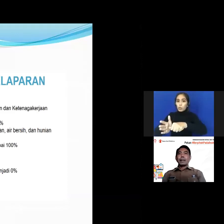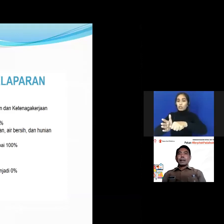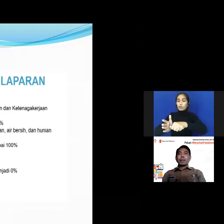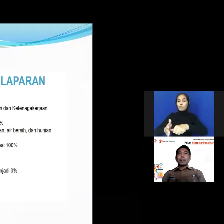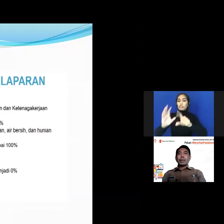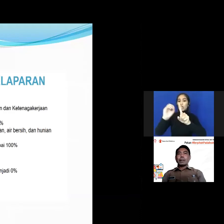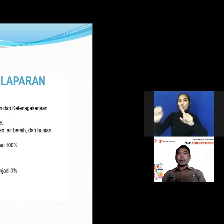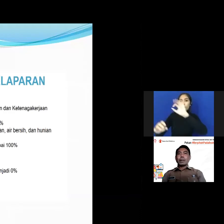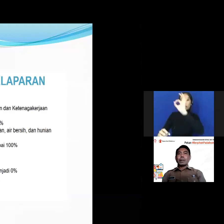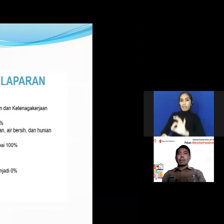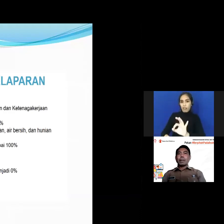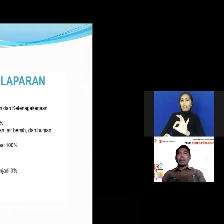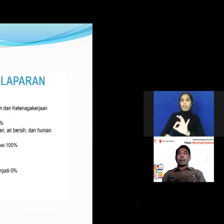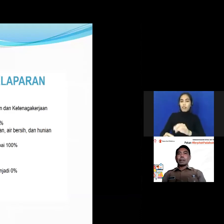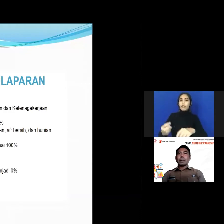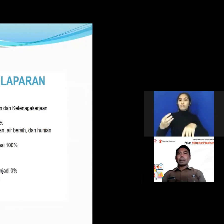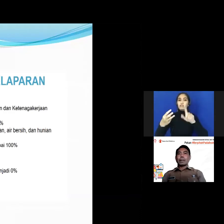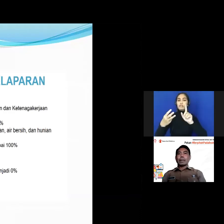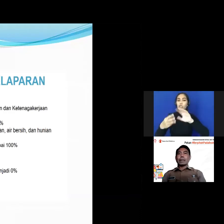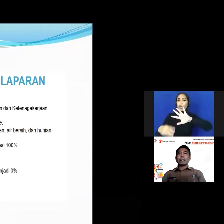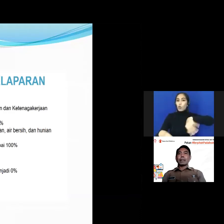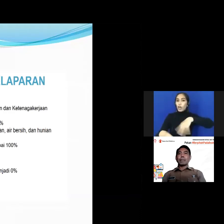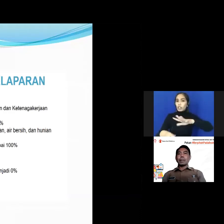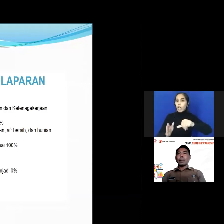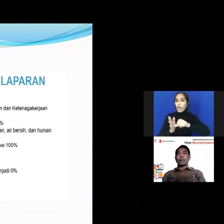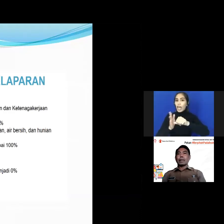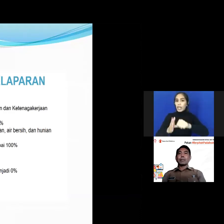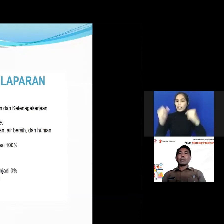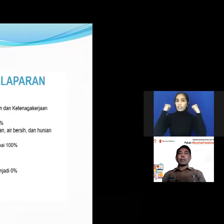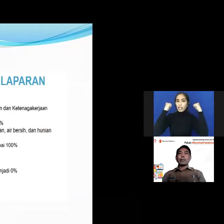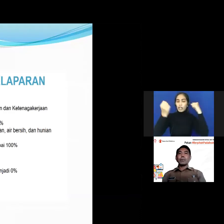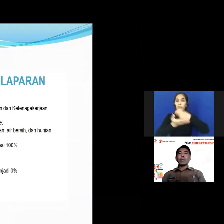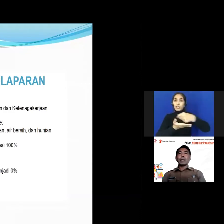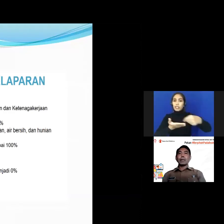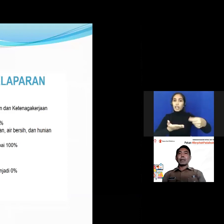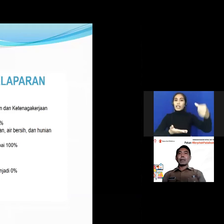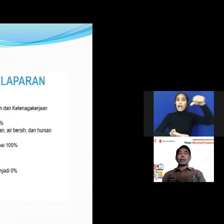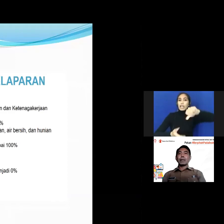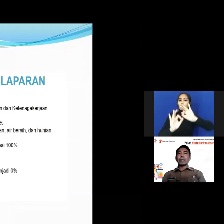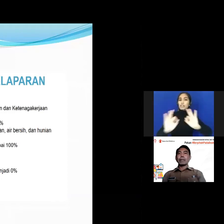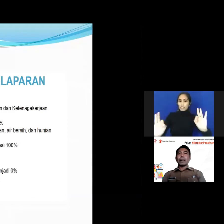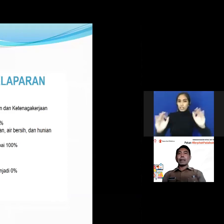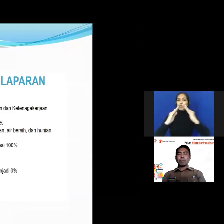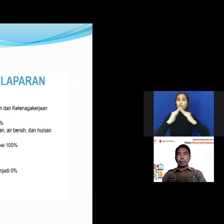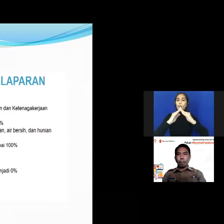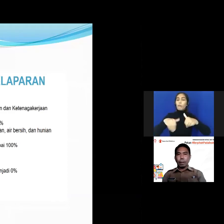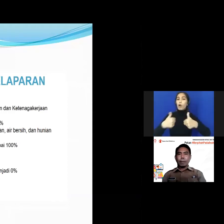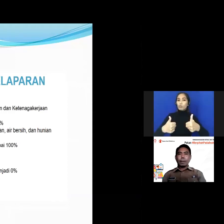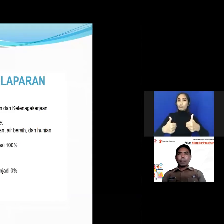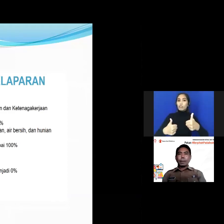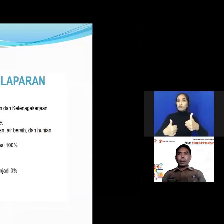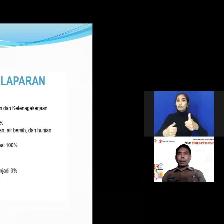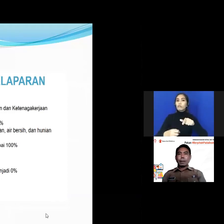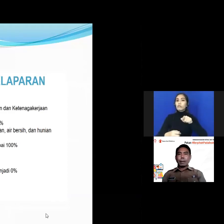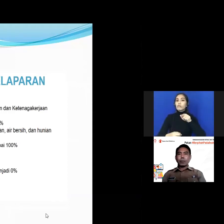kemudian keluarga mendapat layan kesehatan pendidikan air bersih dan hunian yang layak mencapai